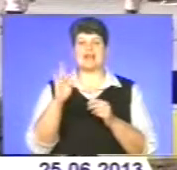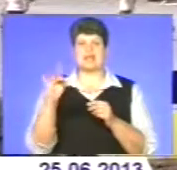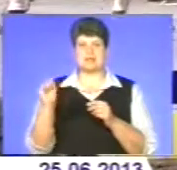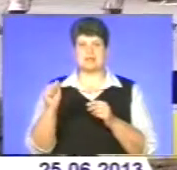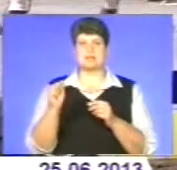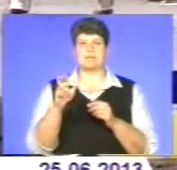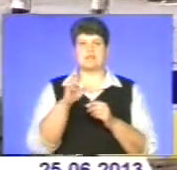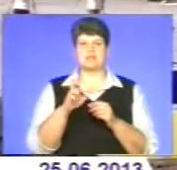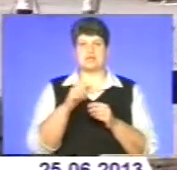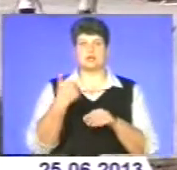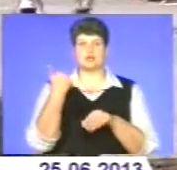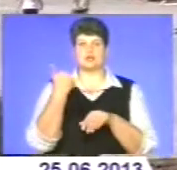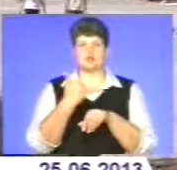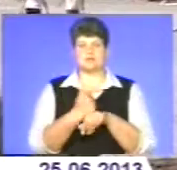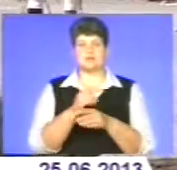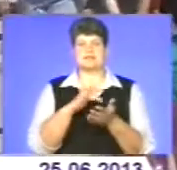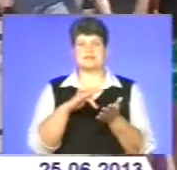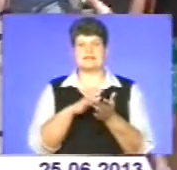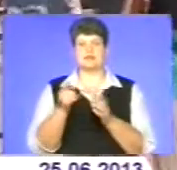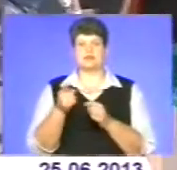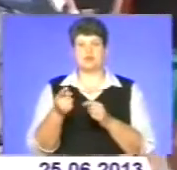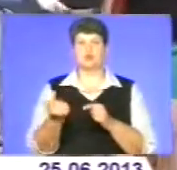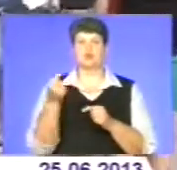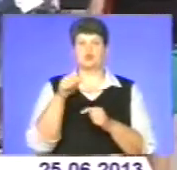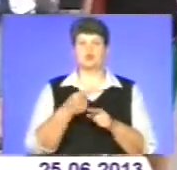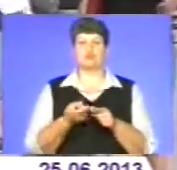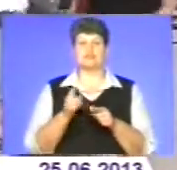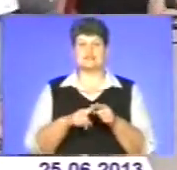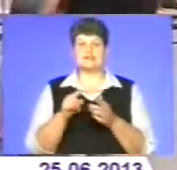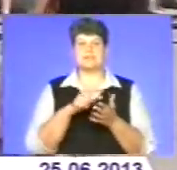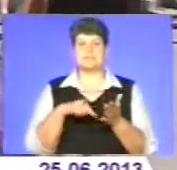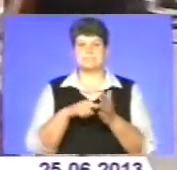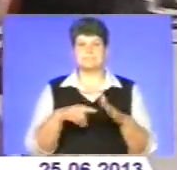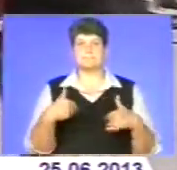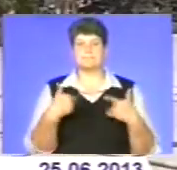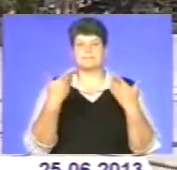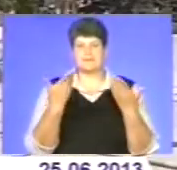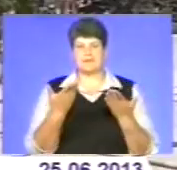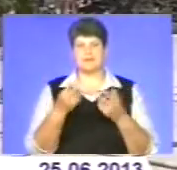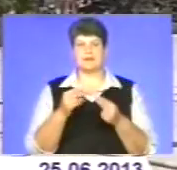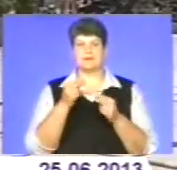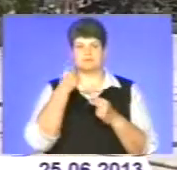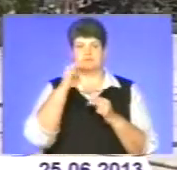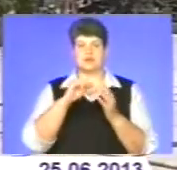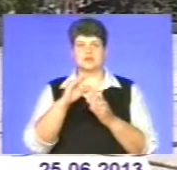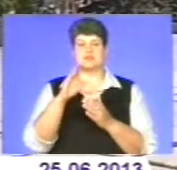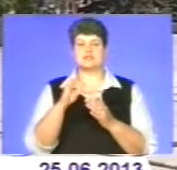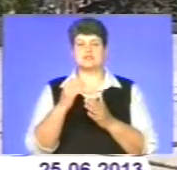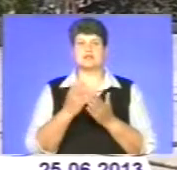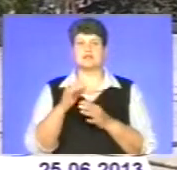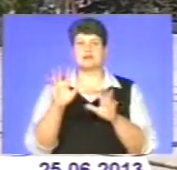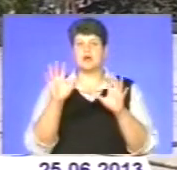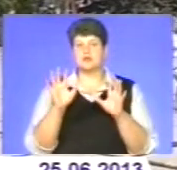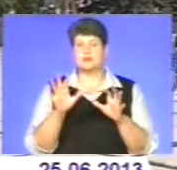основних районних центрів Тернопільщини. Саме тому це місто першим рекомендували на підвищення у статусі. Міську, районну та